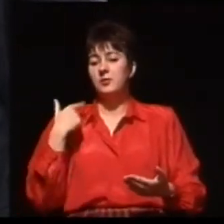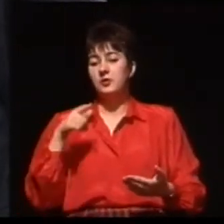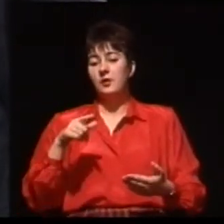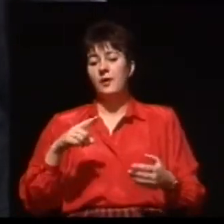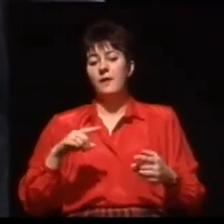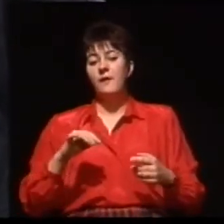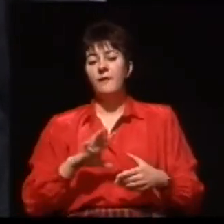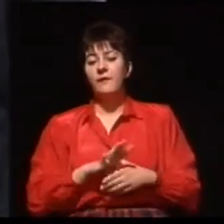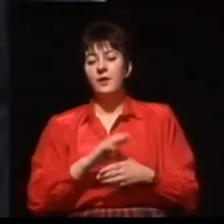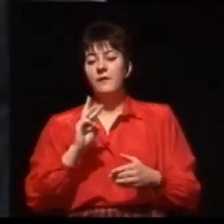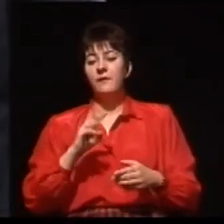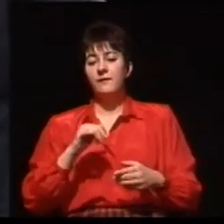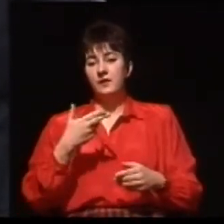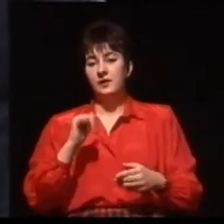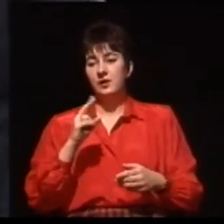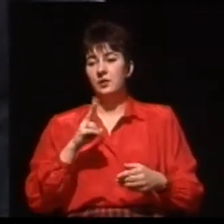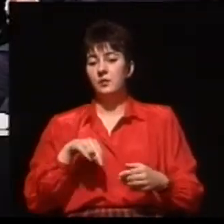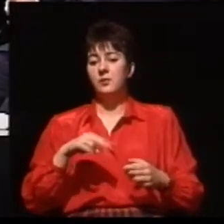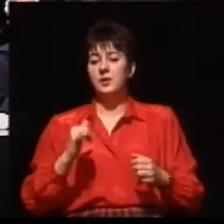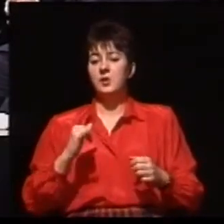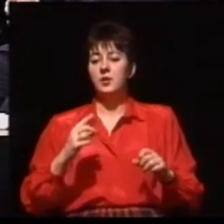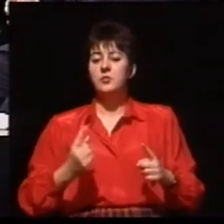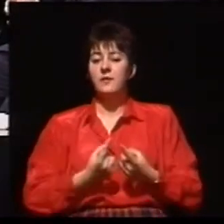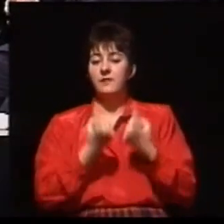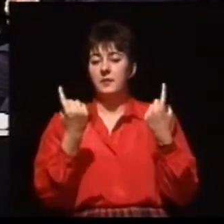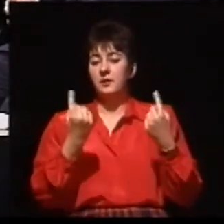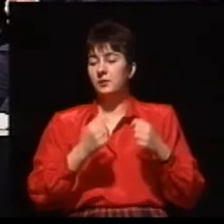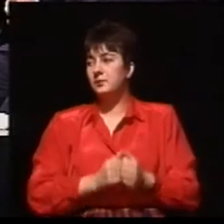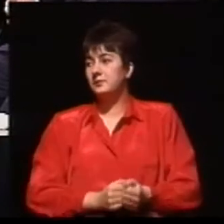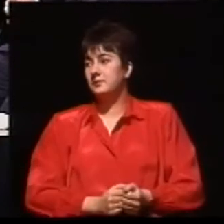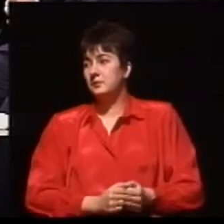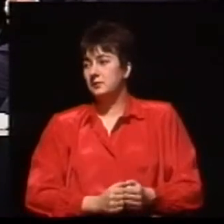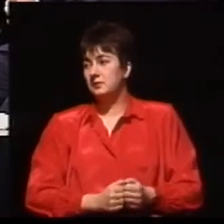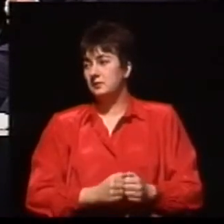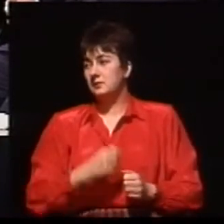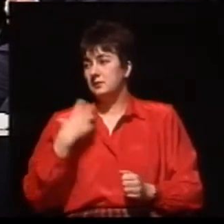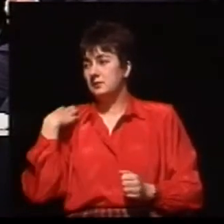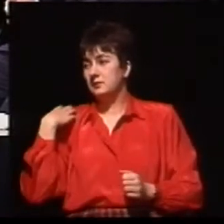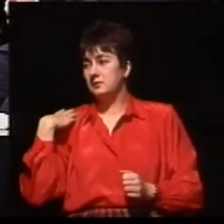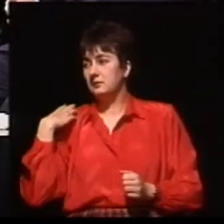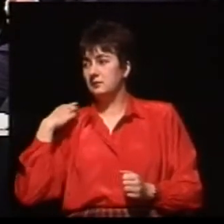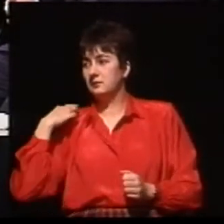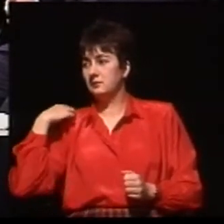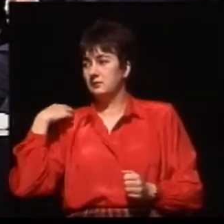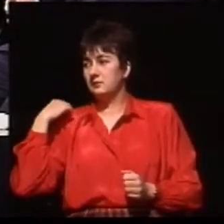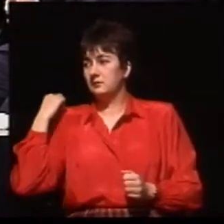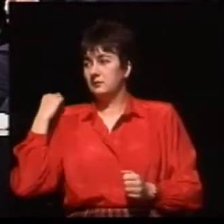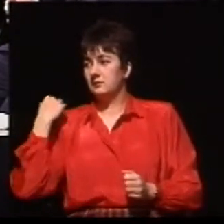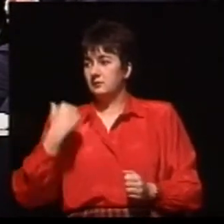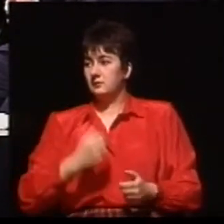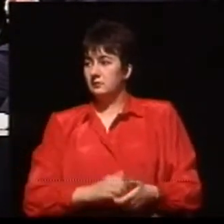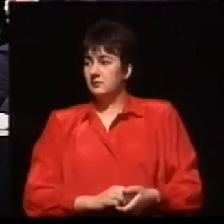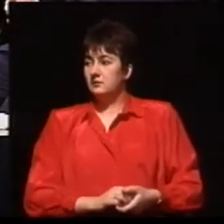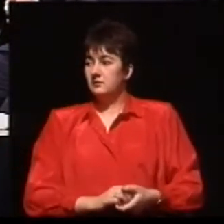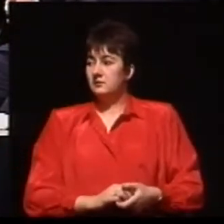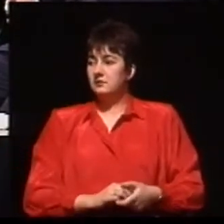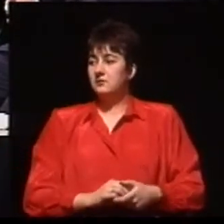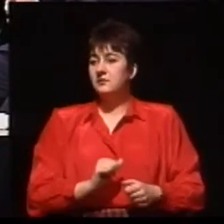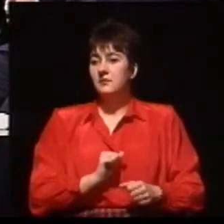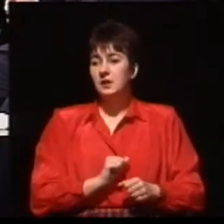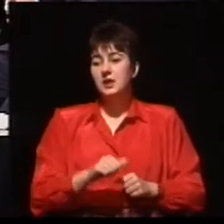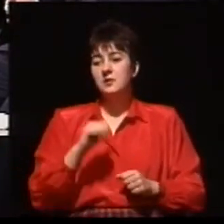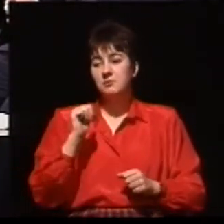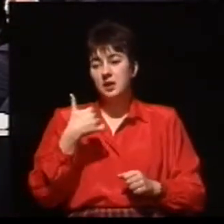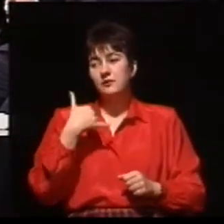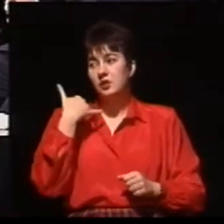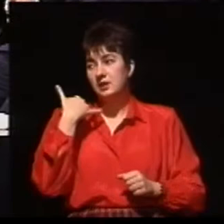kości skroniowej. 20, 79, 11, 20, 57, 53. Czekamy na Państwa telefony. Oczywiście tych osób,